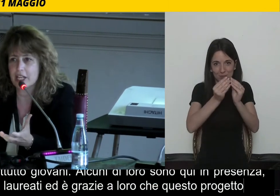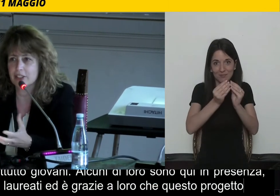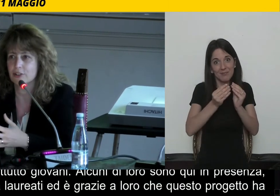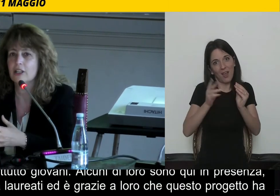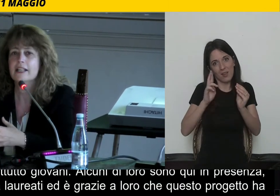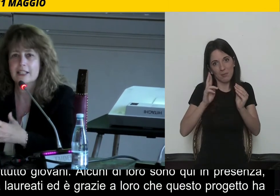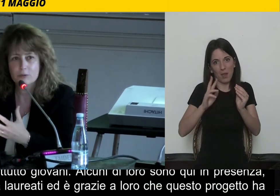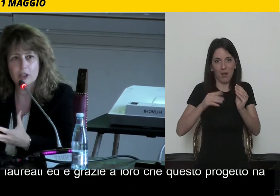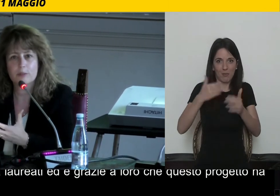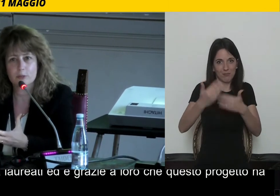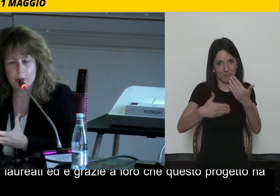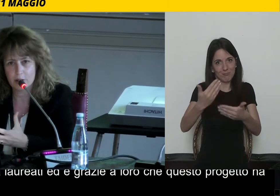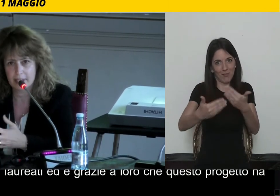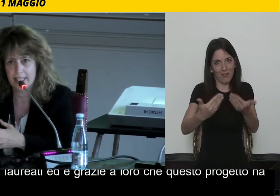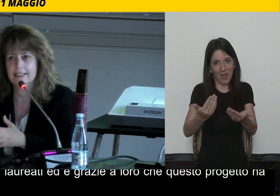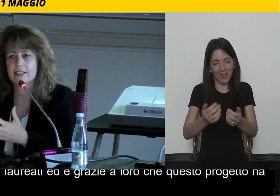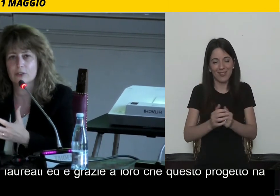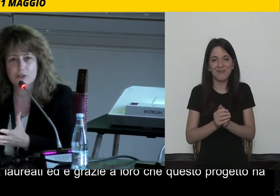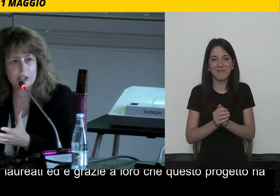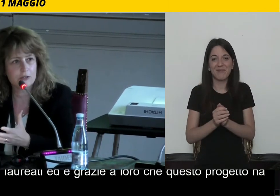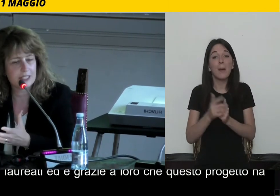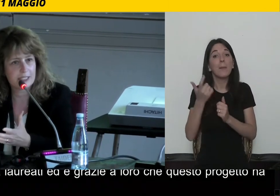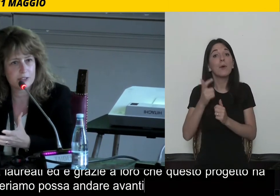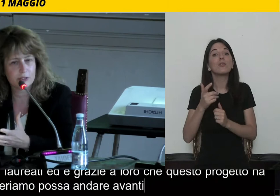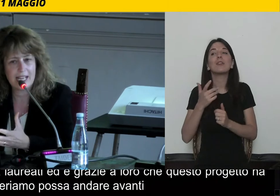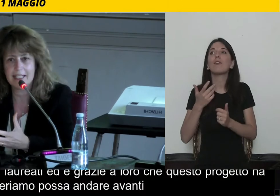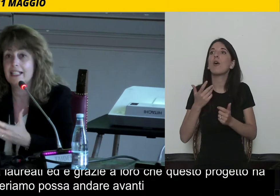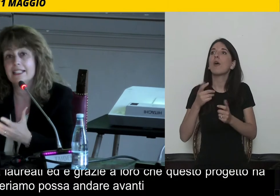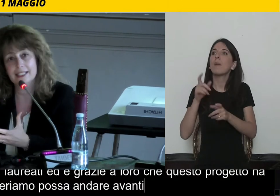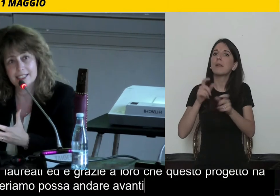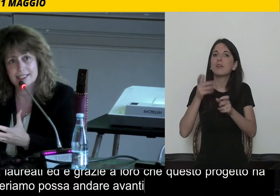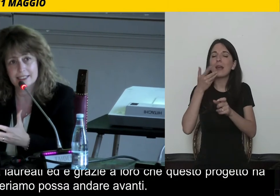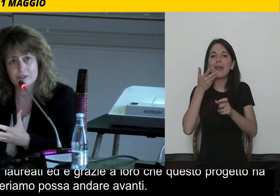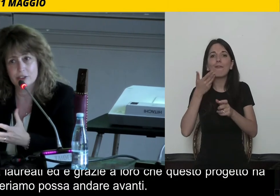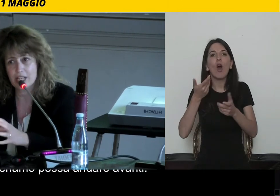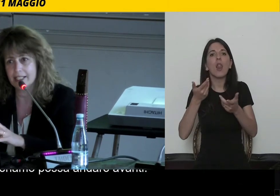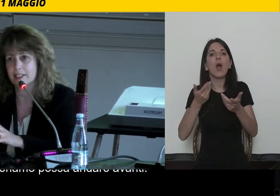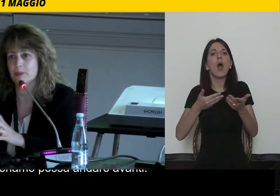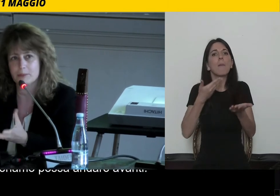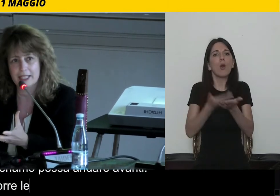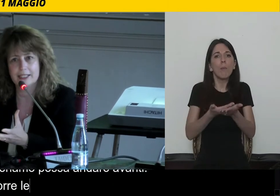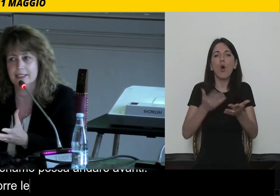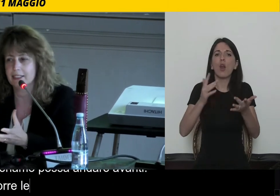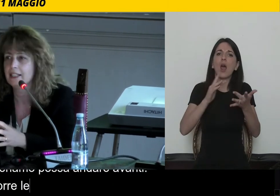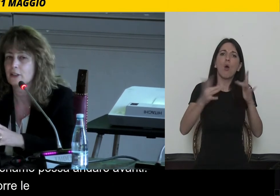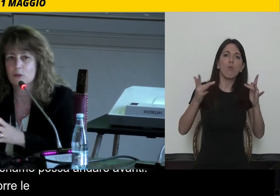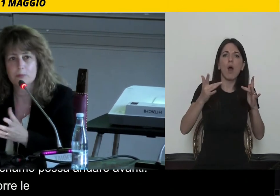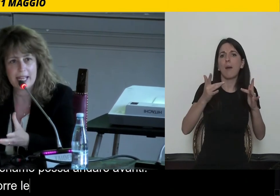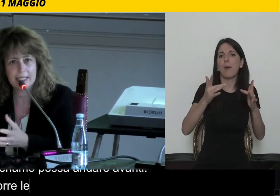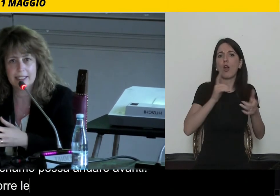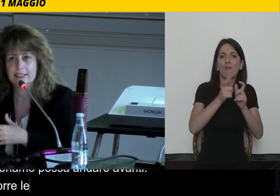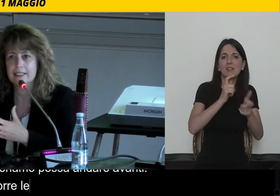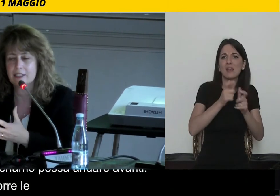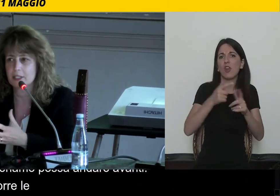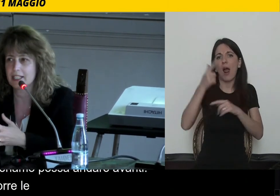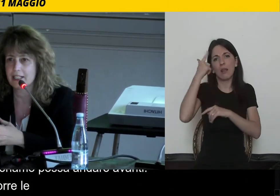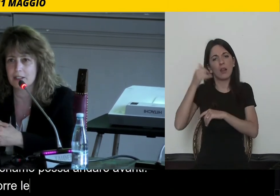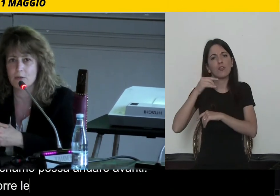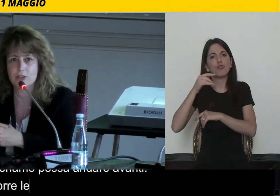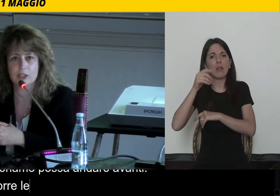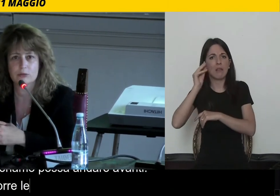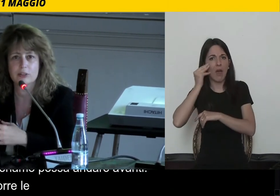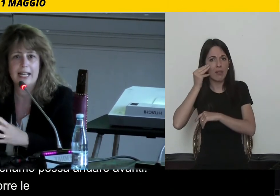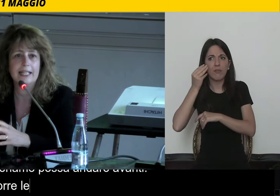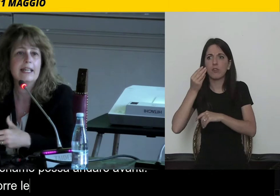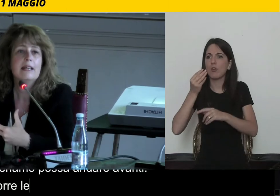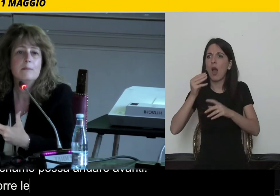un progetto che vuole proporre le tecnologie conversazionali e l'intelligenza artificiale che permette di comprendere, di interpretare il